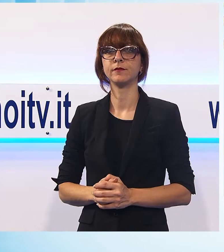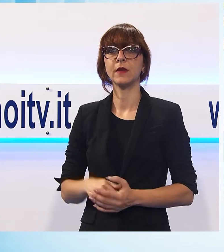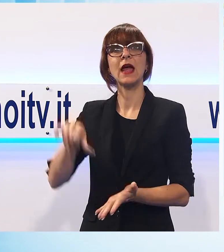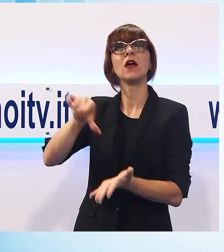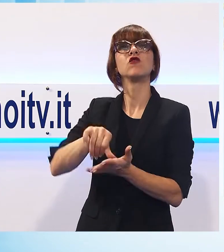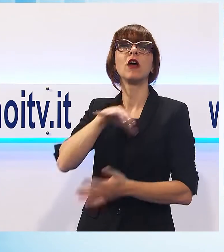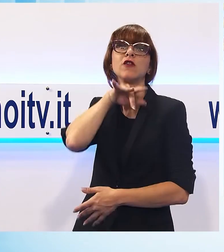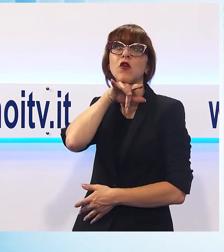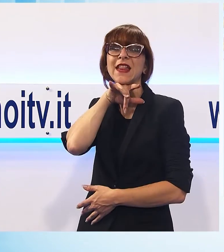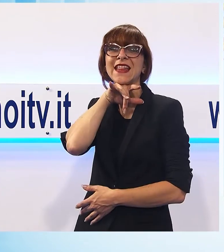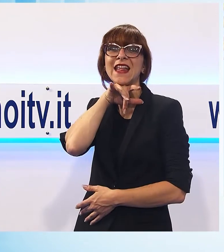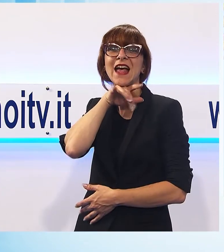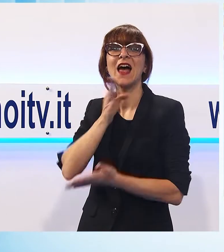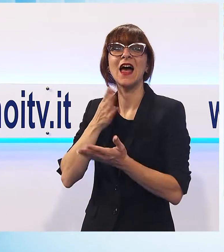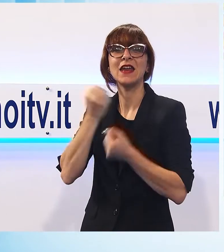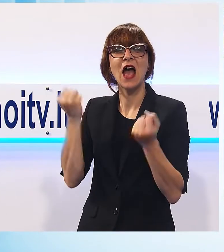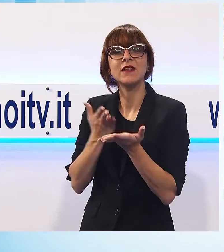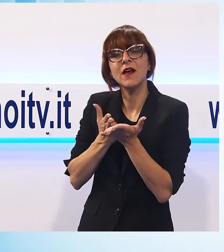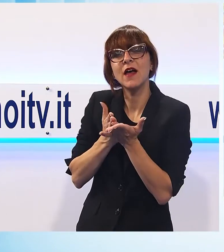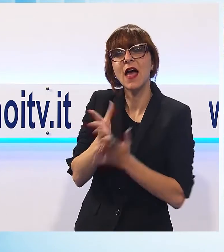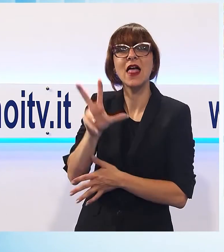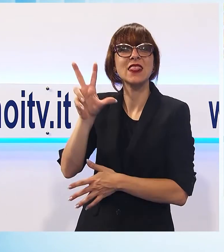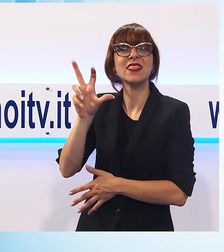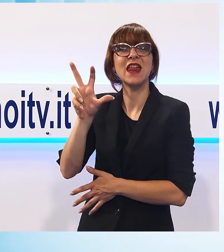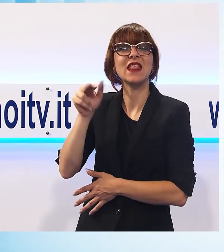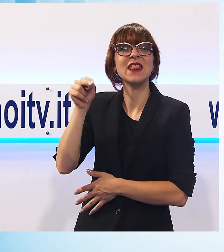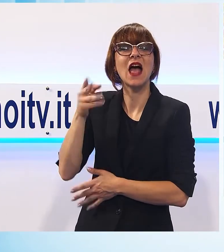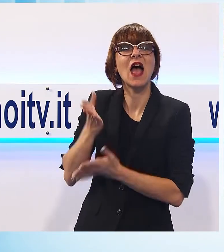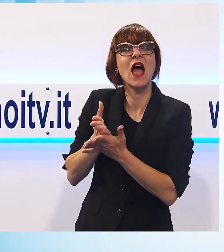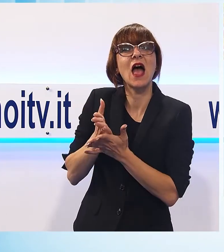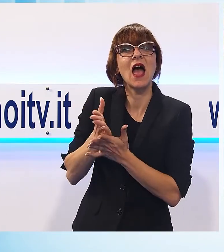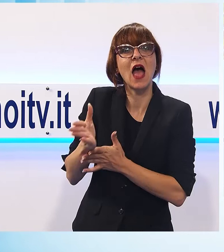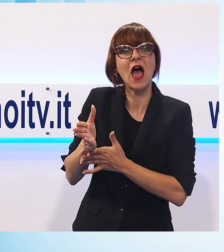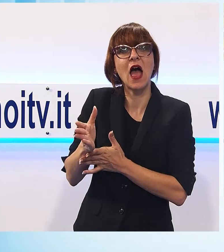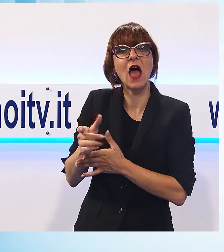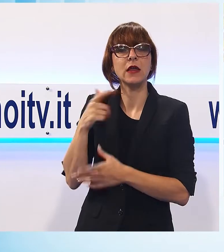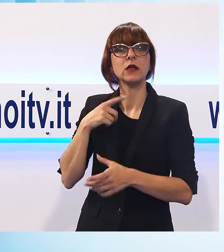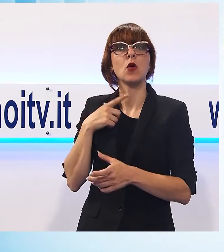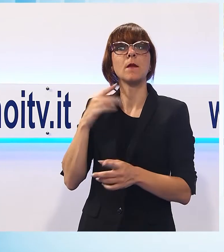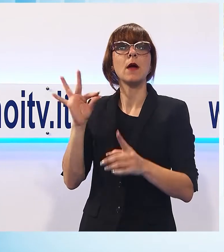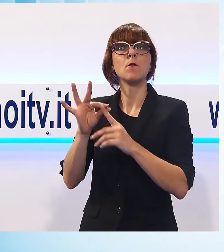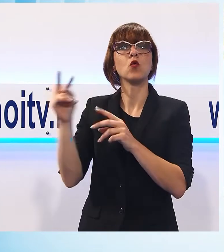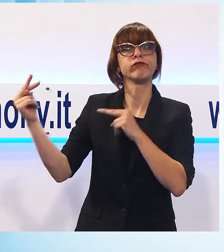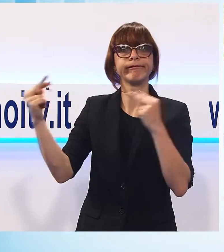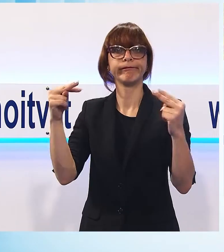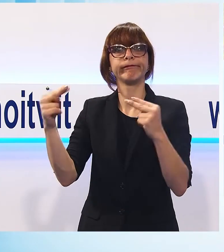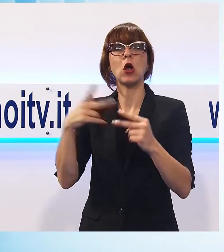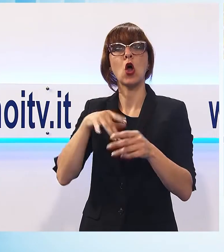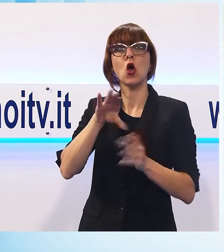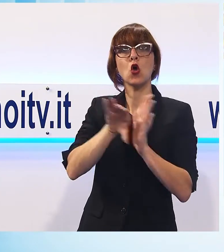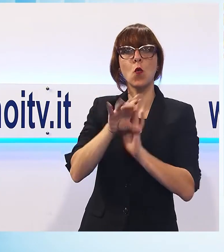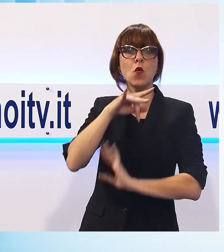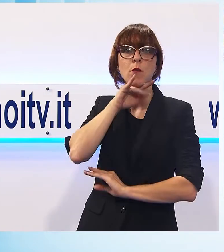Il Girasole è appunto da 30 anni un punto di riferimento non solo per il comune di Porcari ma anche per